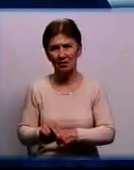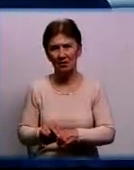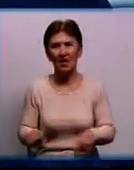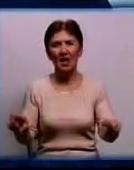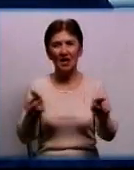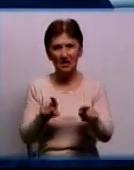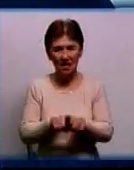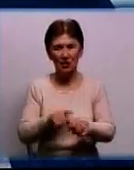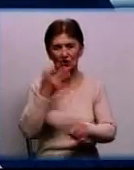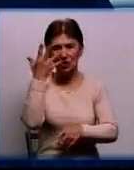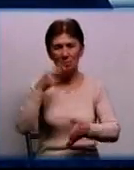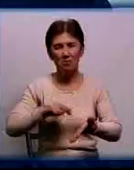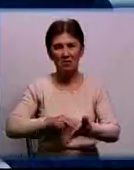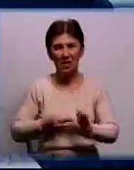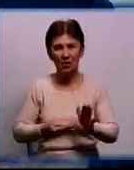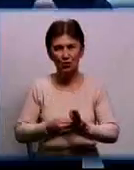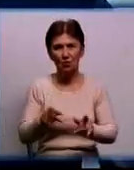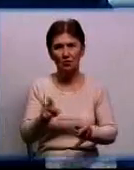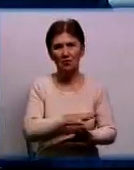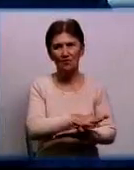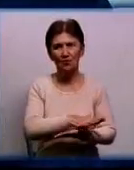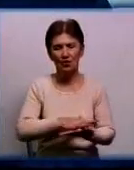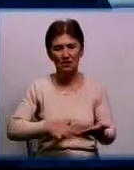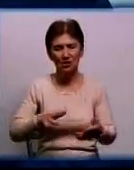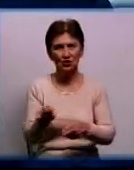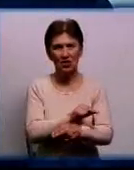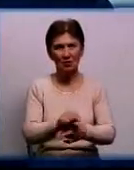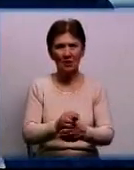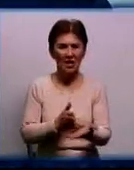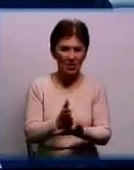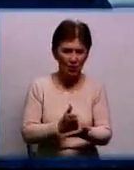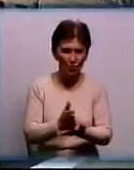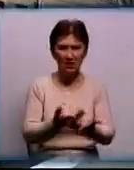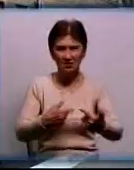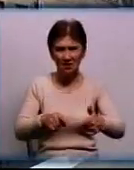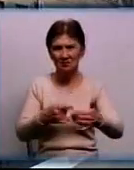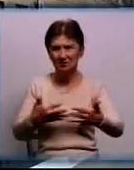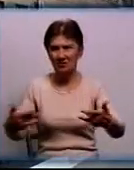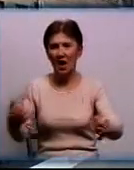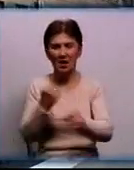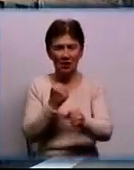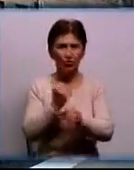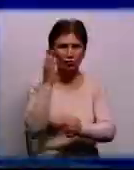Також плануємо в подальшому проводити ремонти хірургічного і так далі. Тобто ця робота буде продовжуватися.